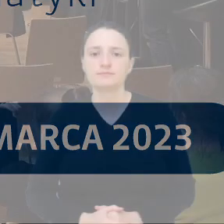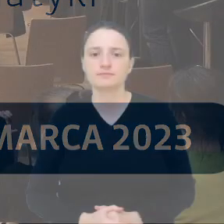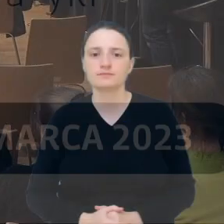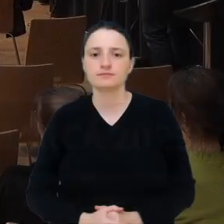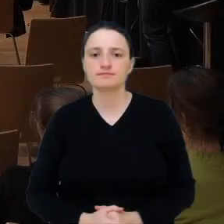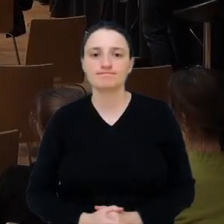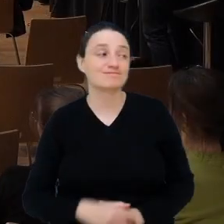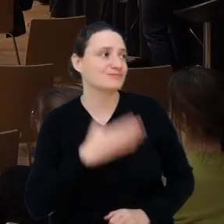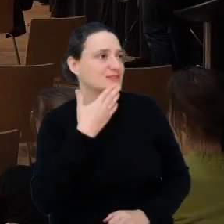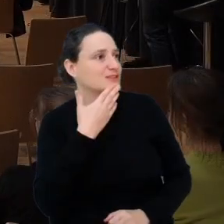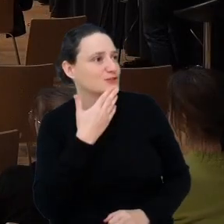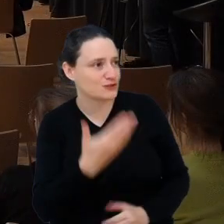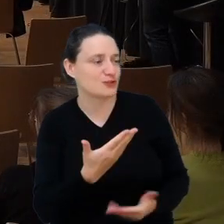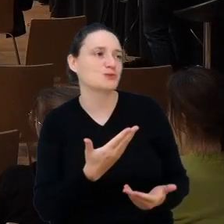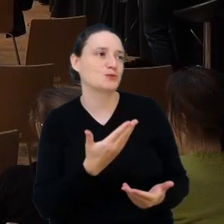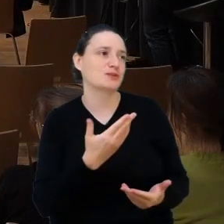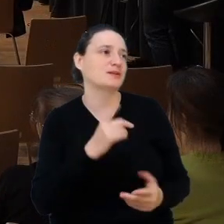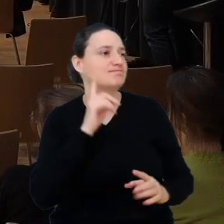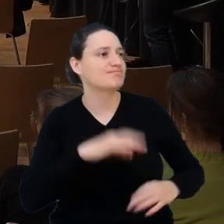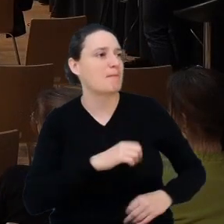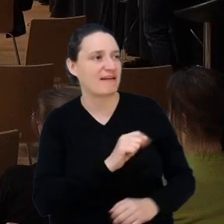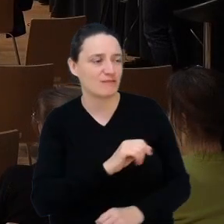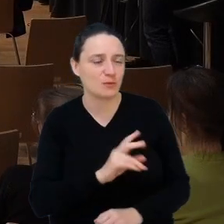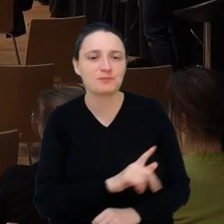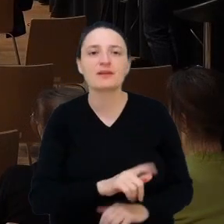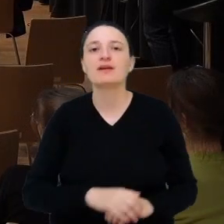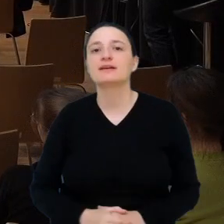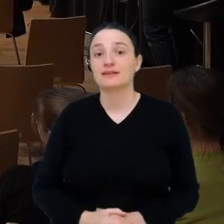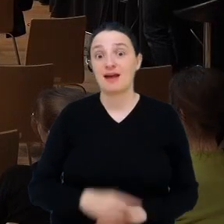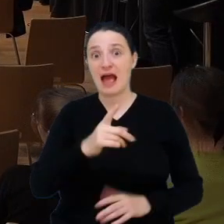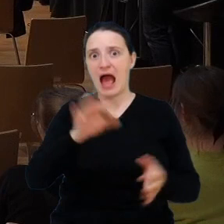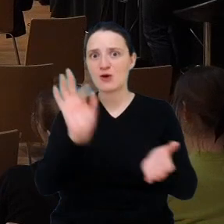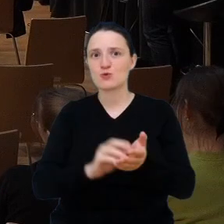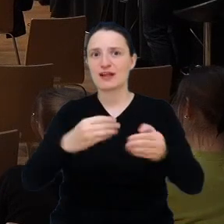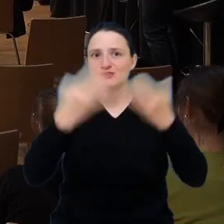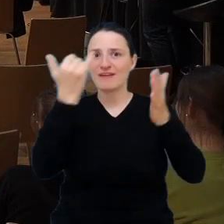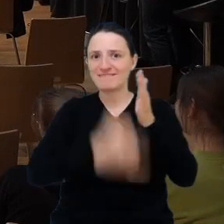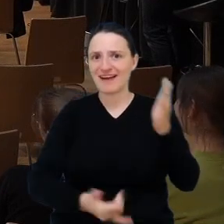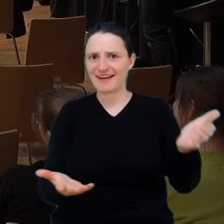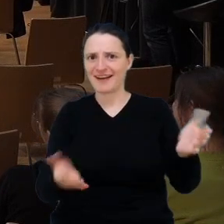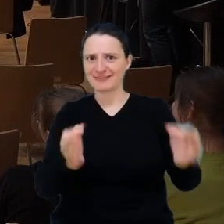Dziękuję Panie Pawle. Dzień dobry Państwu. Miło nam, że spędzacie Dzień Wagarowicza z nami i że tutaj